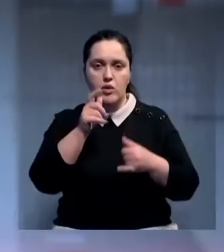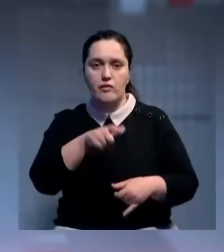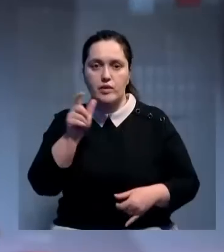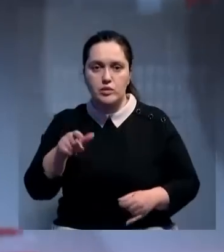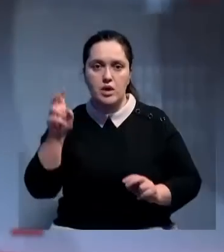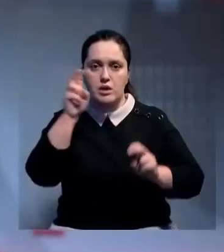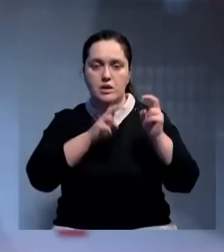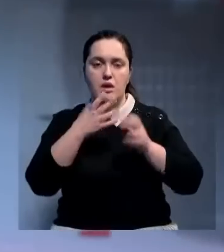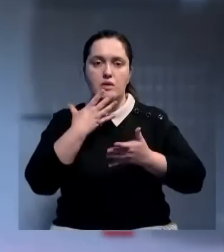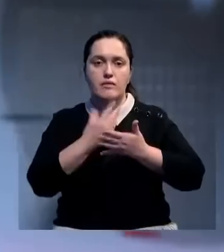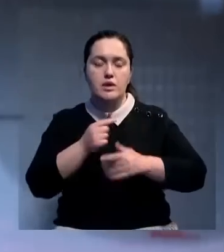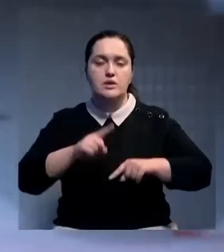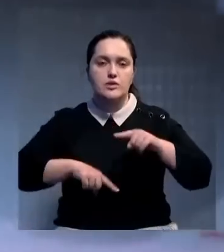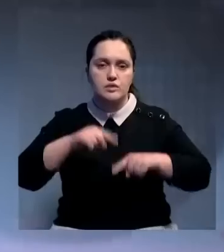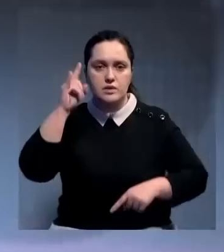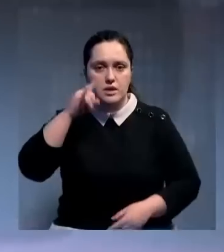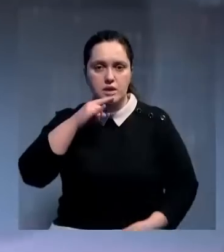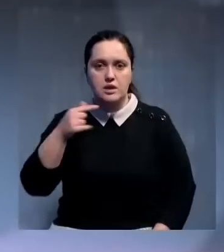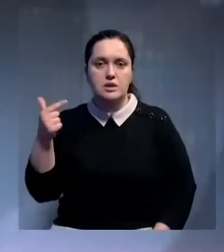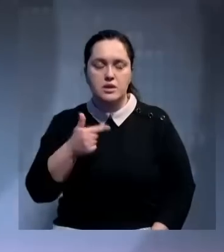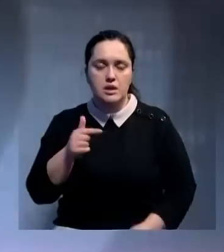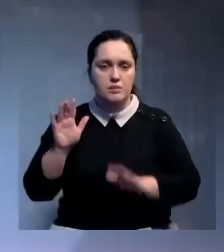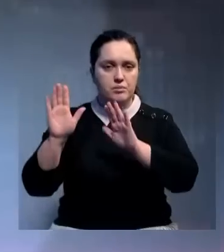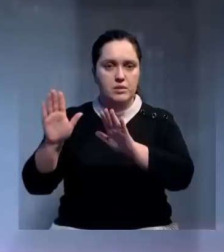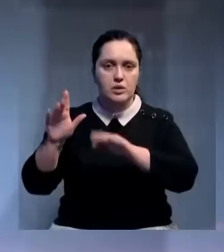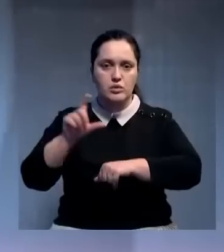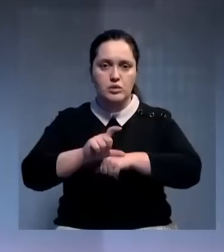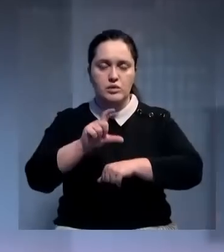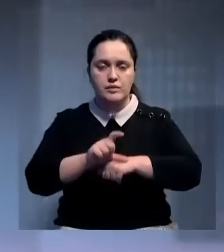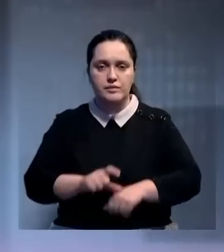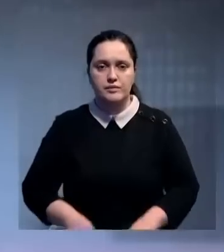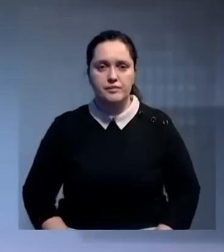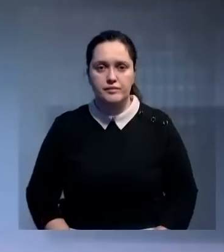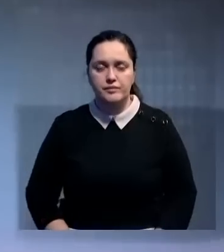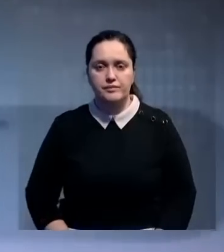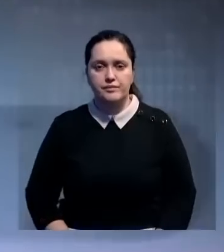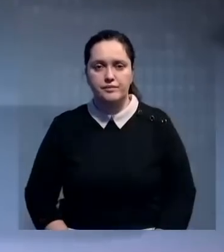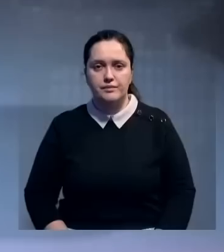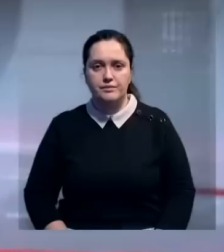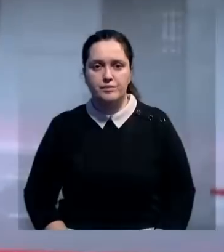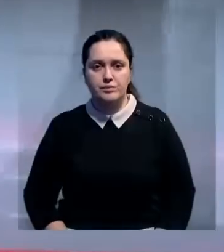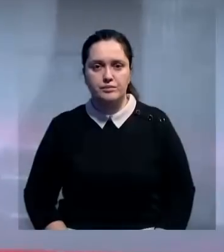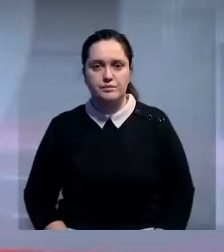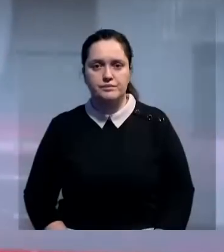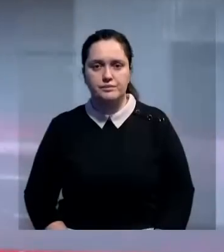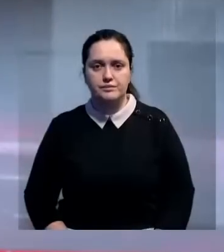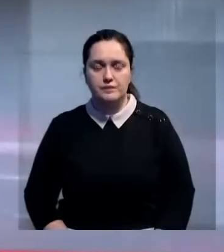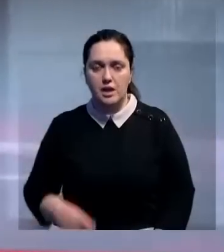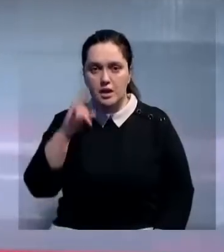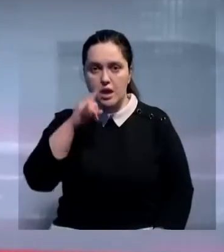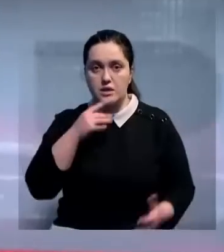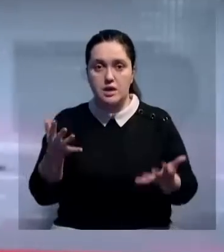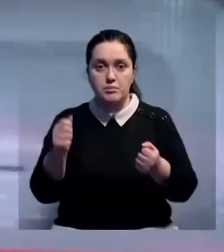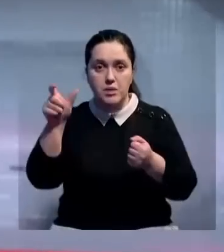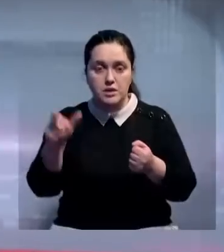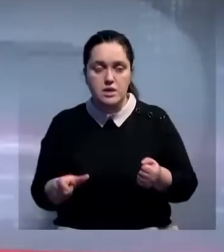звонков от людей, которые разыскивают своих родственников казахстанцев, находящихся сейчас в Турции. Казахстанские